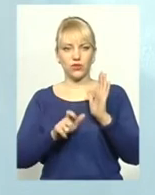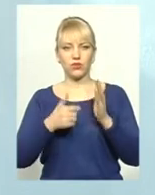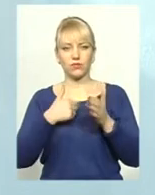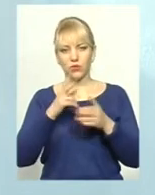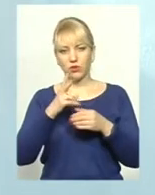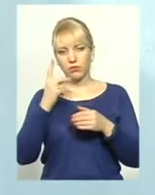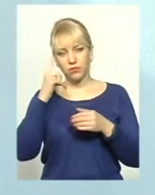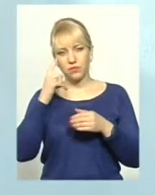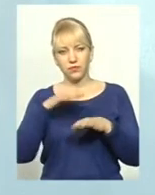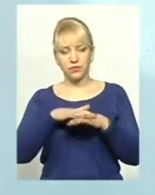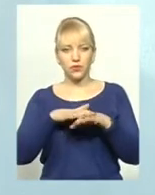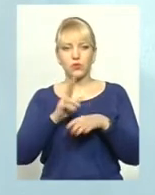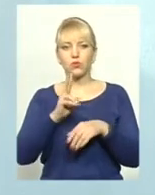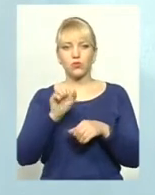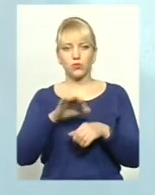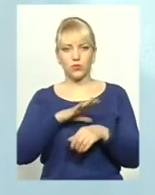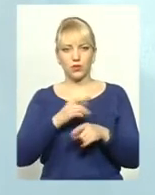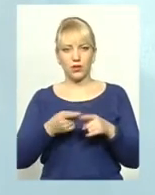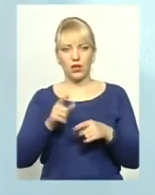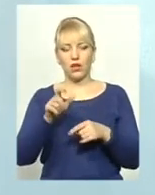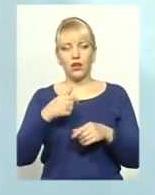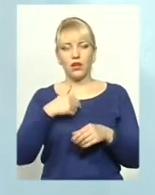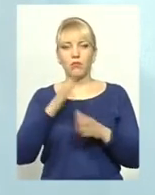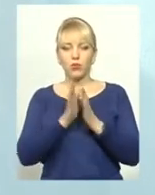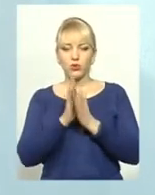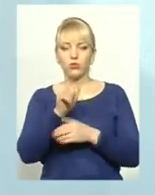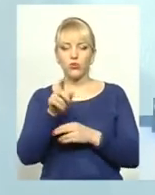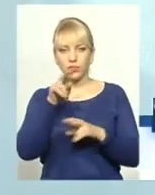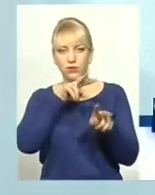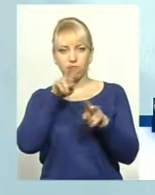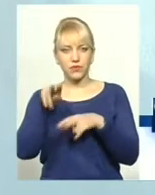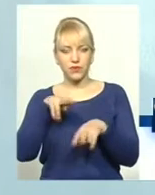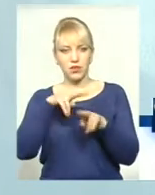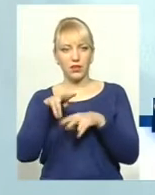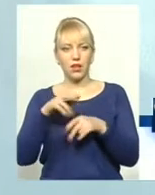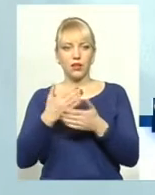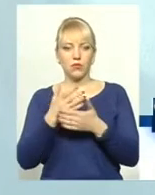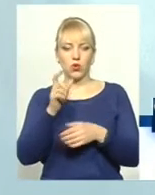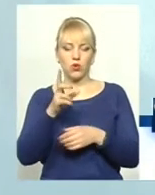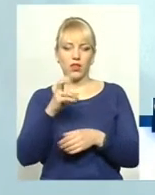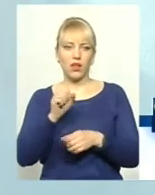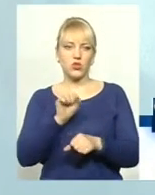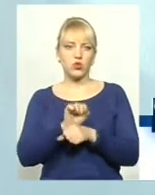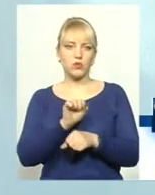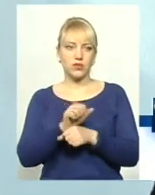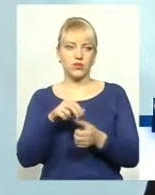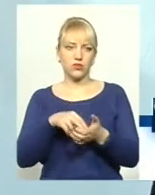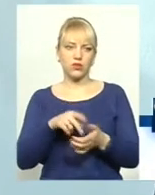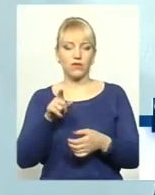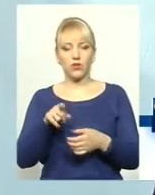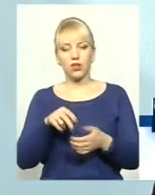прорахували, скільки їх. Ми просимо людей приглядатися, тому що люди можуть стояти на зупинці, вони іноді дуже цинічно роблять. Вони